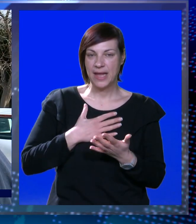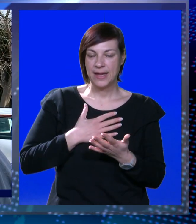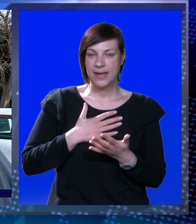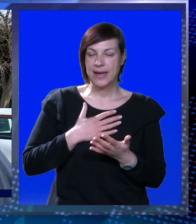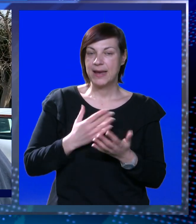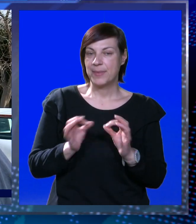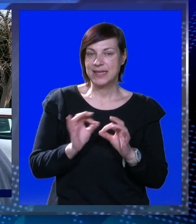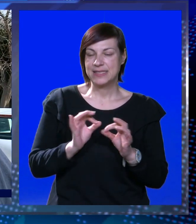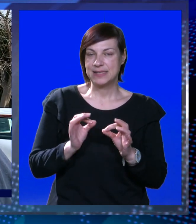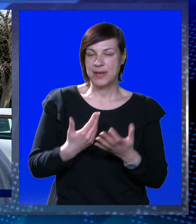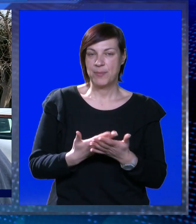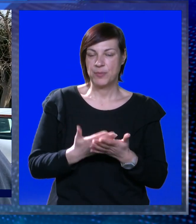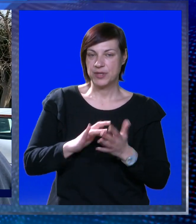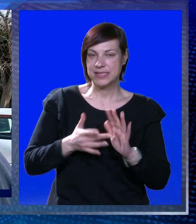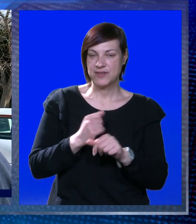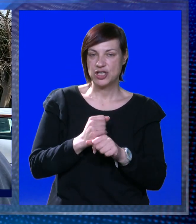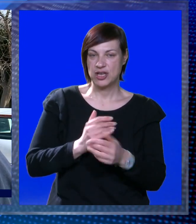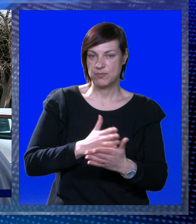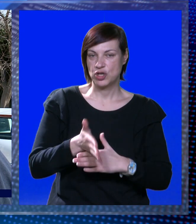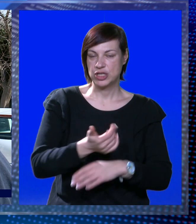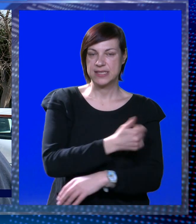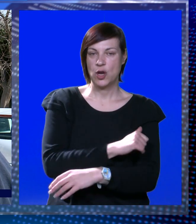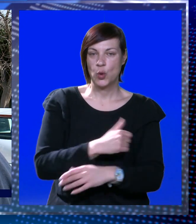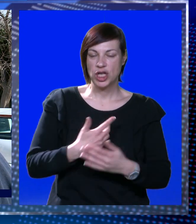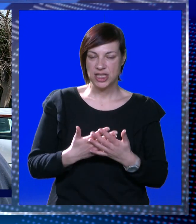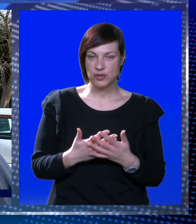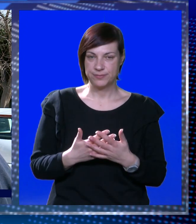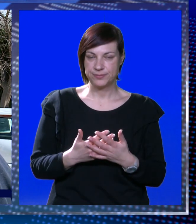na nama je da se spremimo i da potvrdimo sve ovo što radimo kroz cijelu godinu.